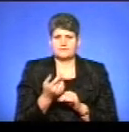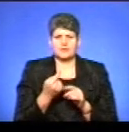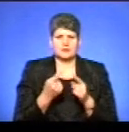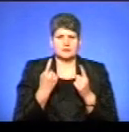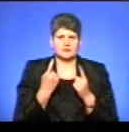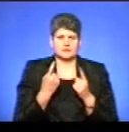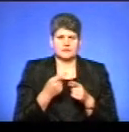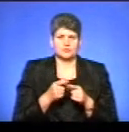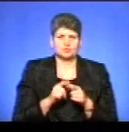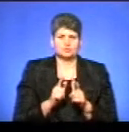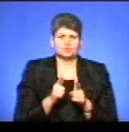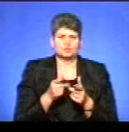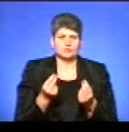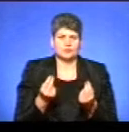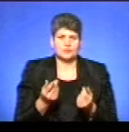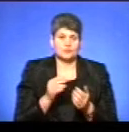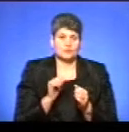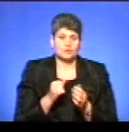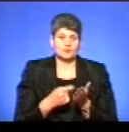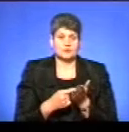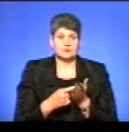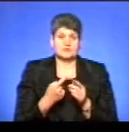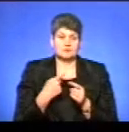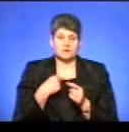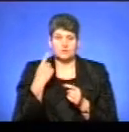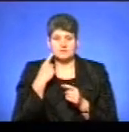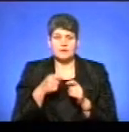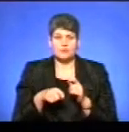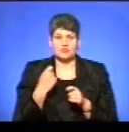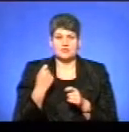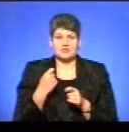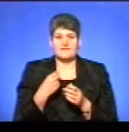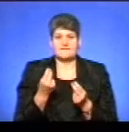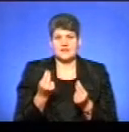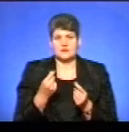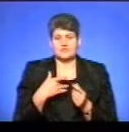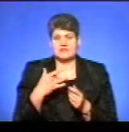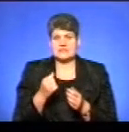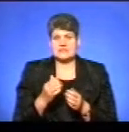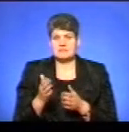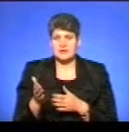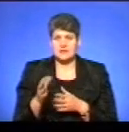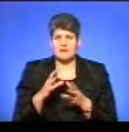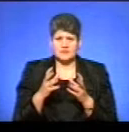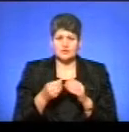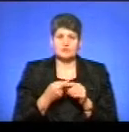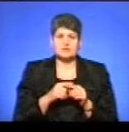поступлення, що може свідчити про порушення фінансової дисципліни. Але в цілому ця довідка складена